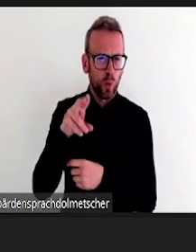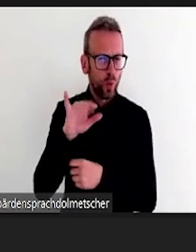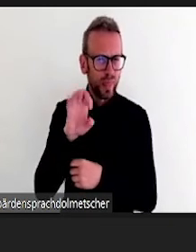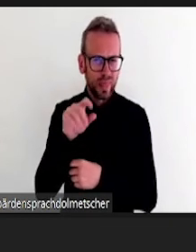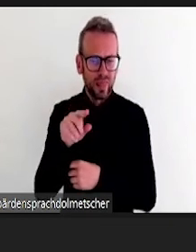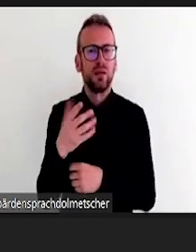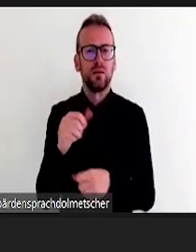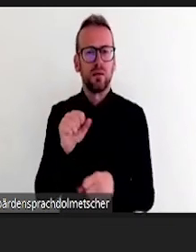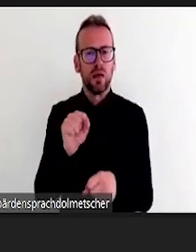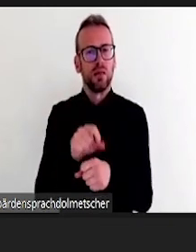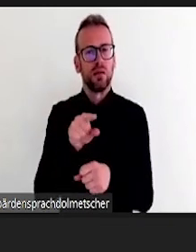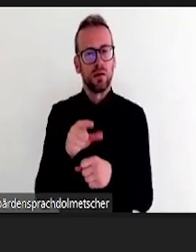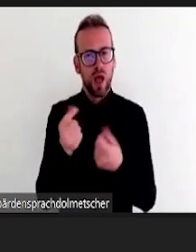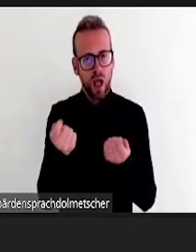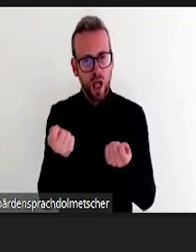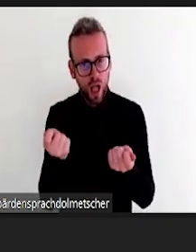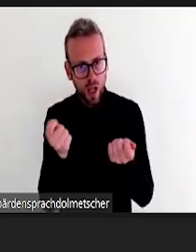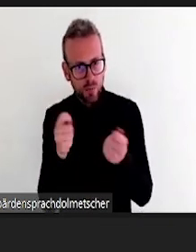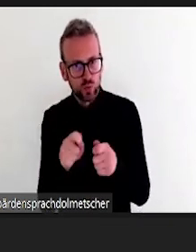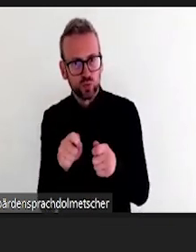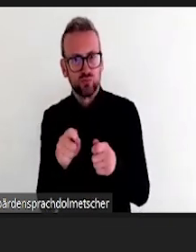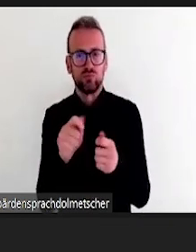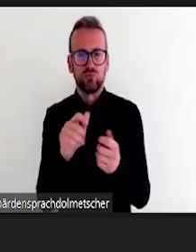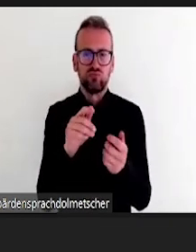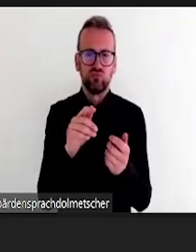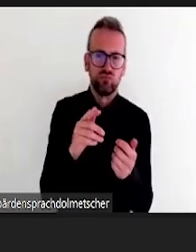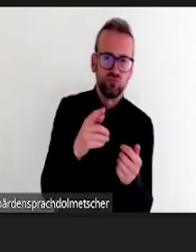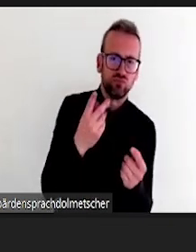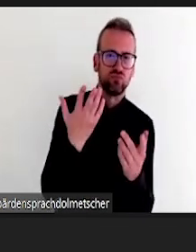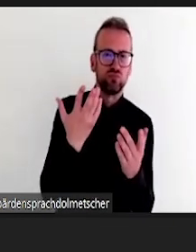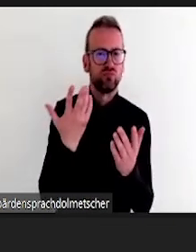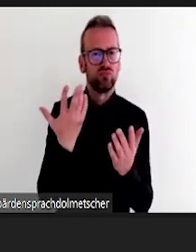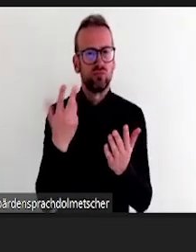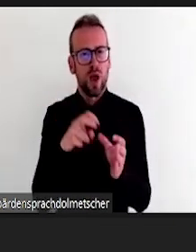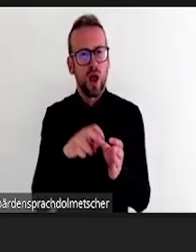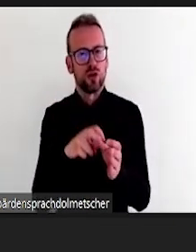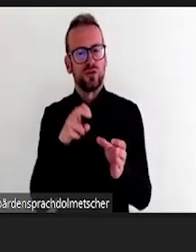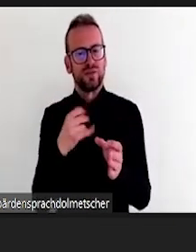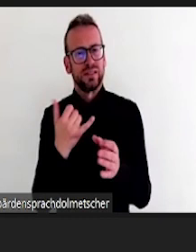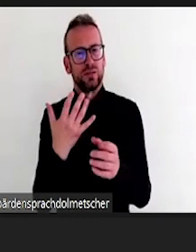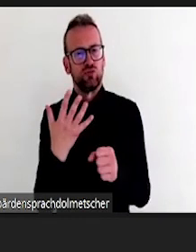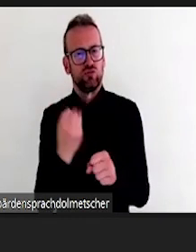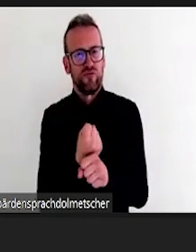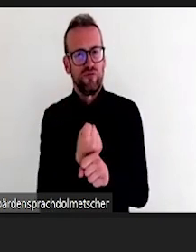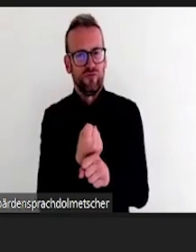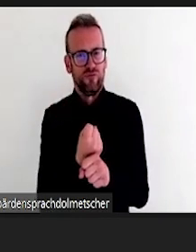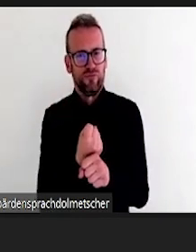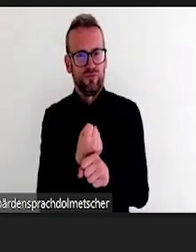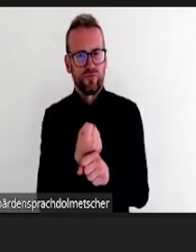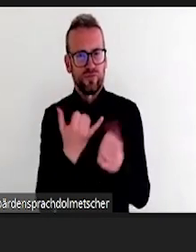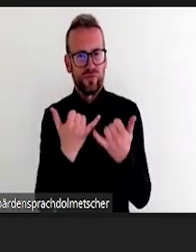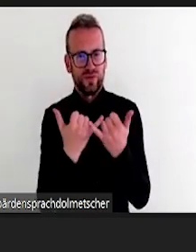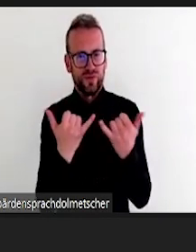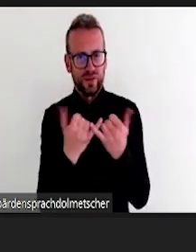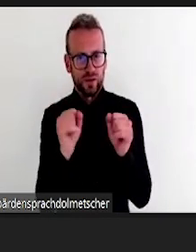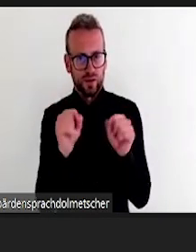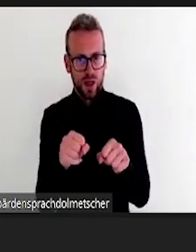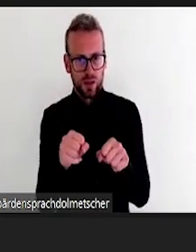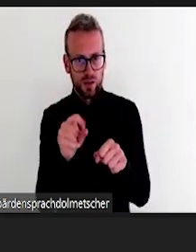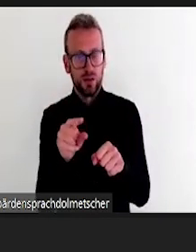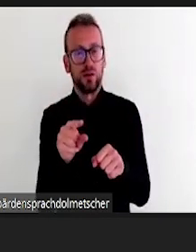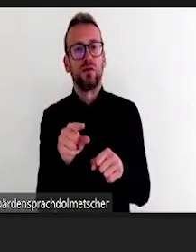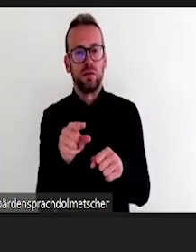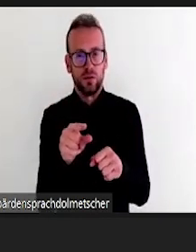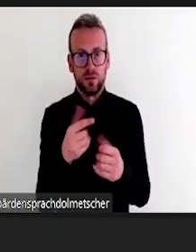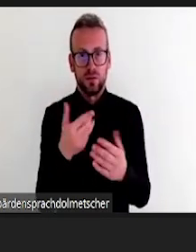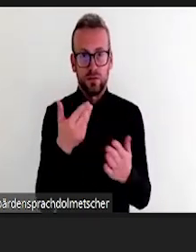Es führt Sie zu einer Seite, die die Möglichkeit erschafft, sich selber eine E-Mail zu schreiben und das an die Zukunft zu datieren. Das heißt, ich